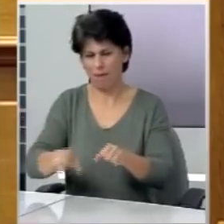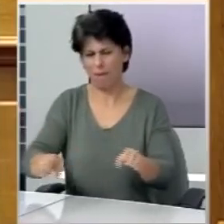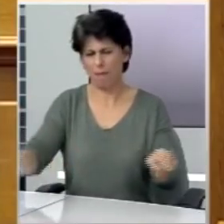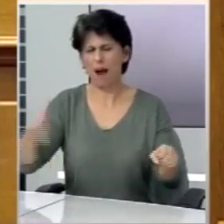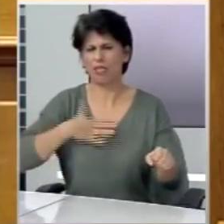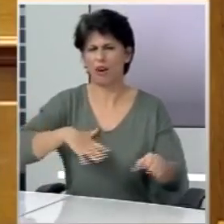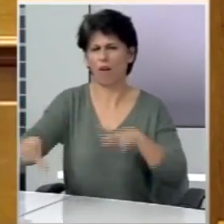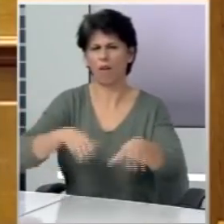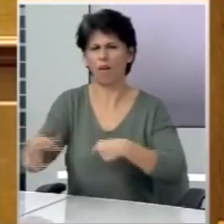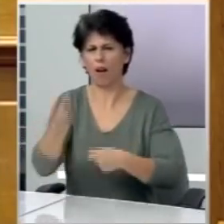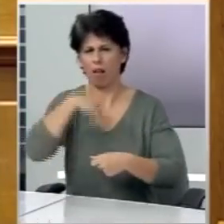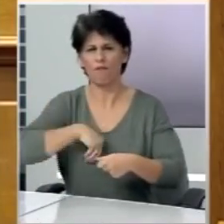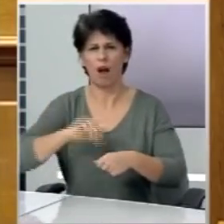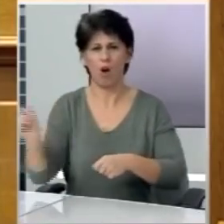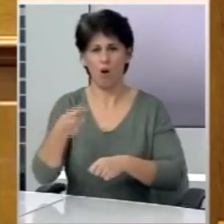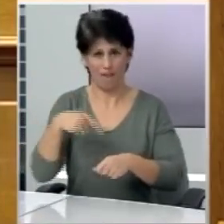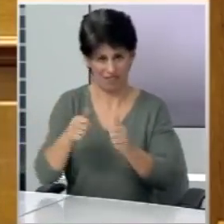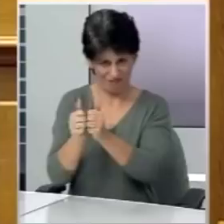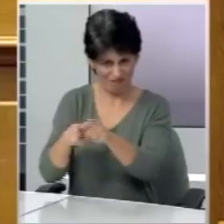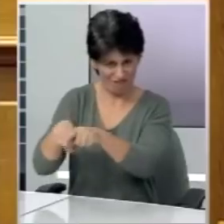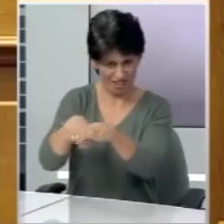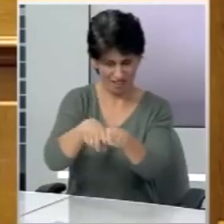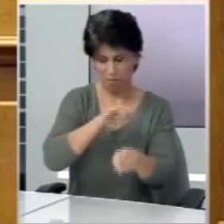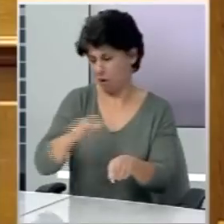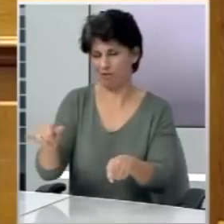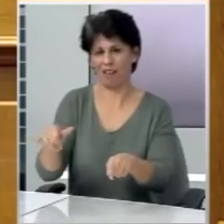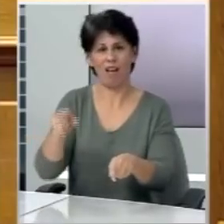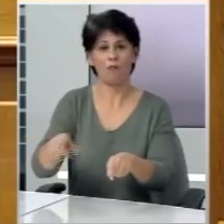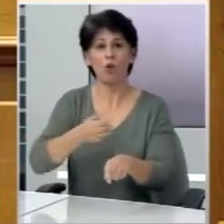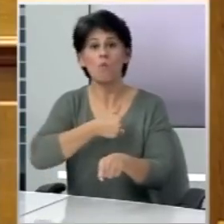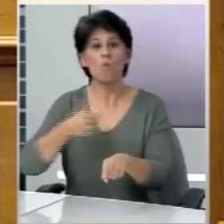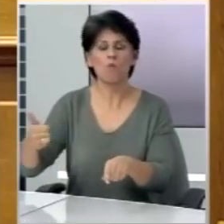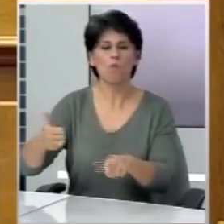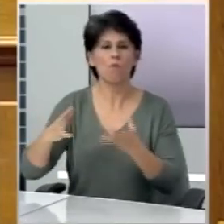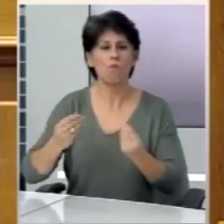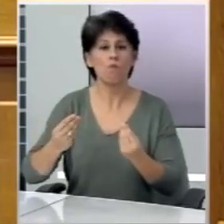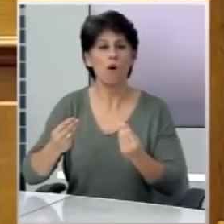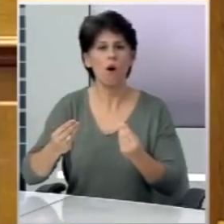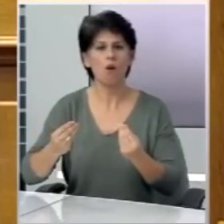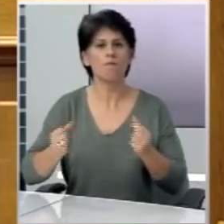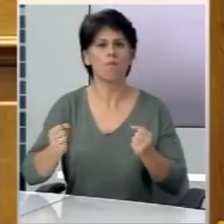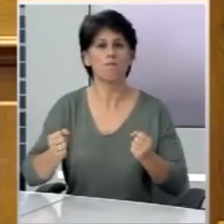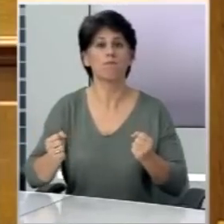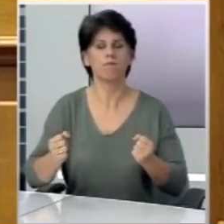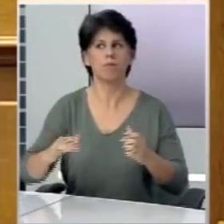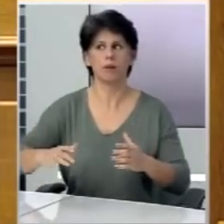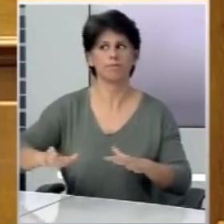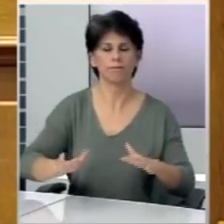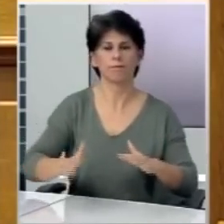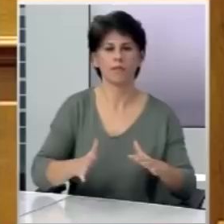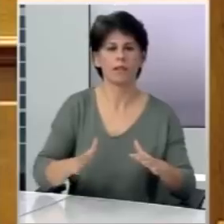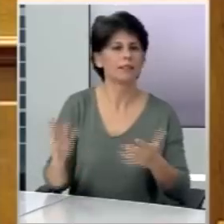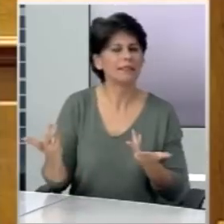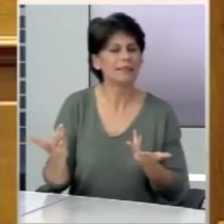Εμείς θεωρούμε ότι αυτό που μπορεί να ταρακουνίσει για καλά τα νερά και να φωτίσει μια άλλη διέξοδο είναι ο